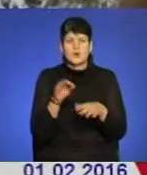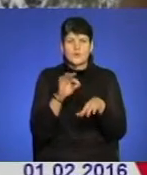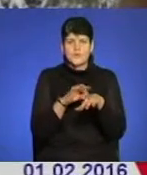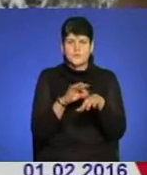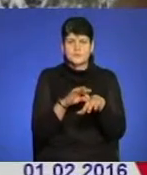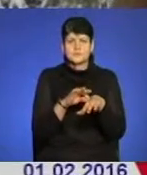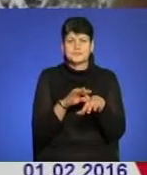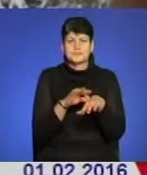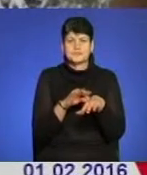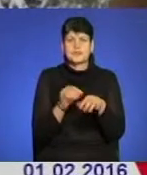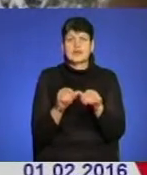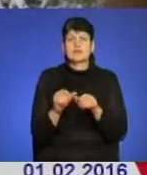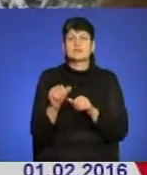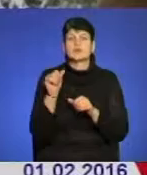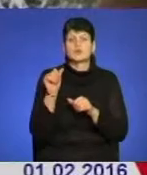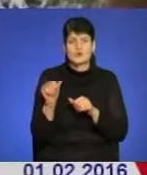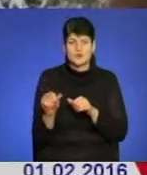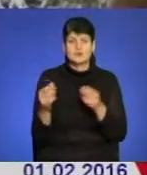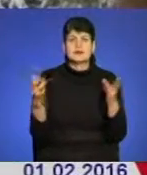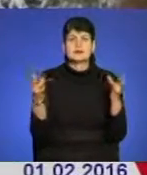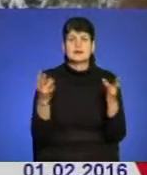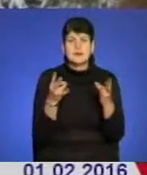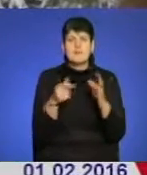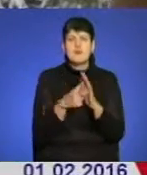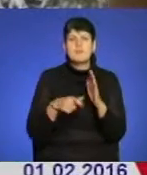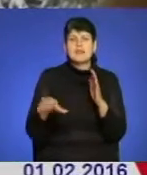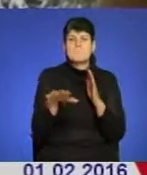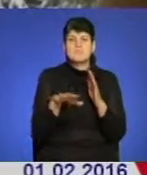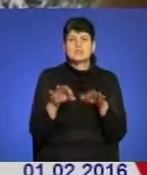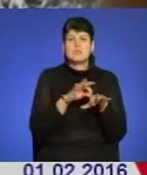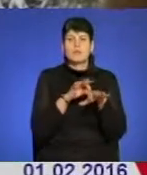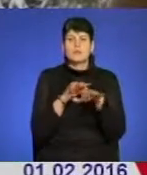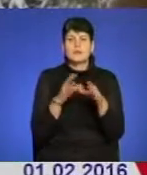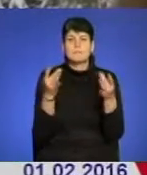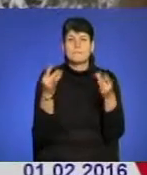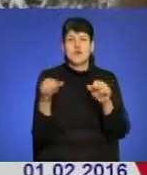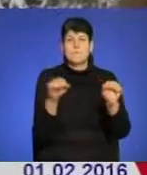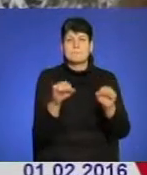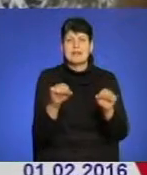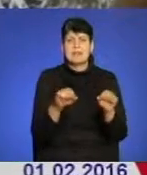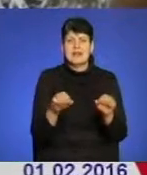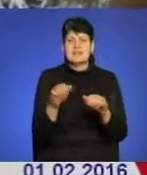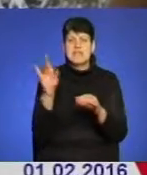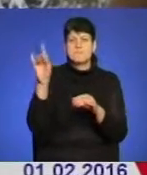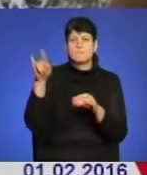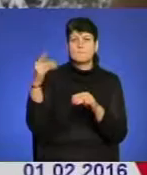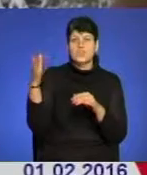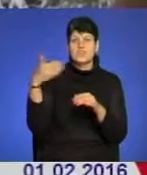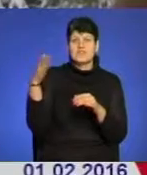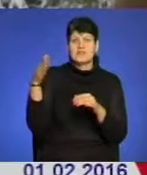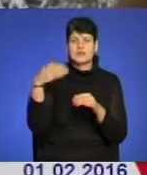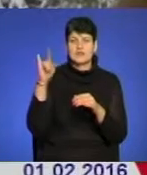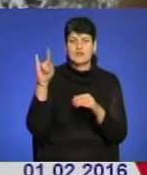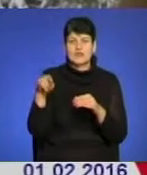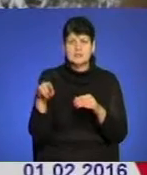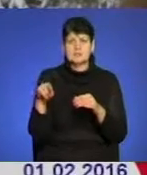Крім того, треба у приміщеннях проводити вологе прибирання, провітрювання, часте провітрювання